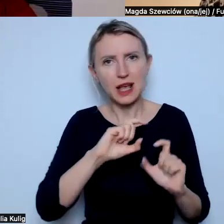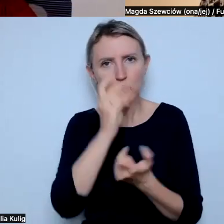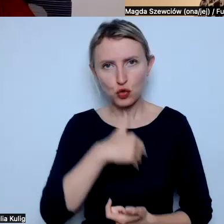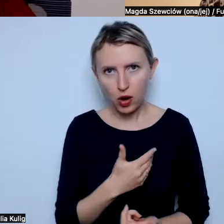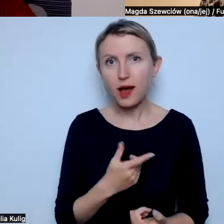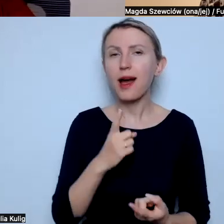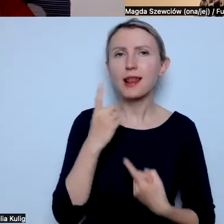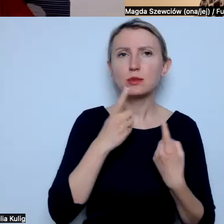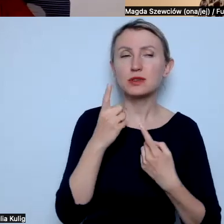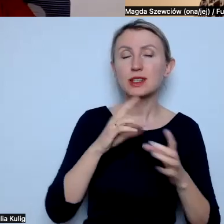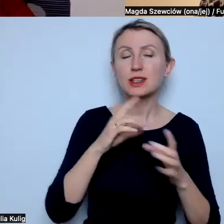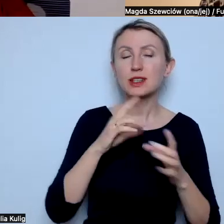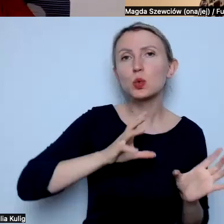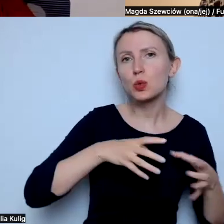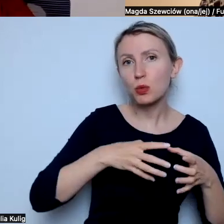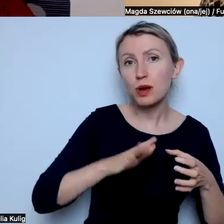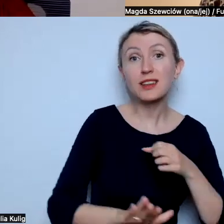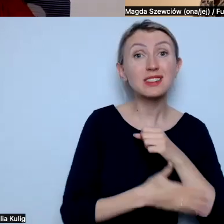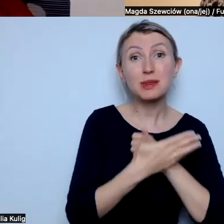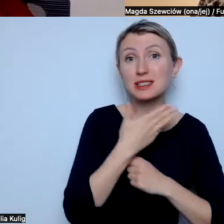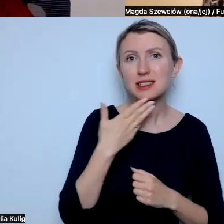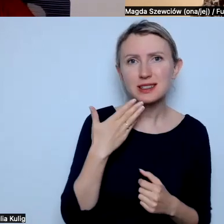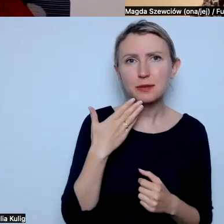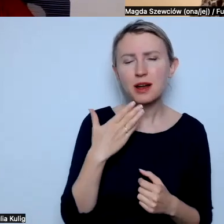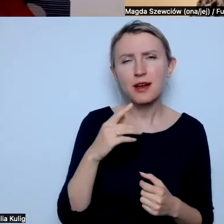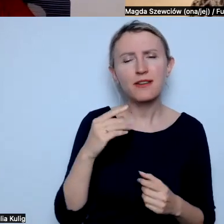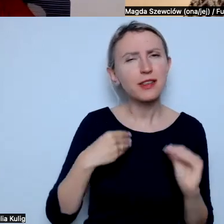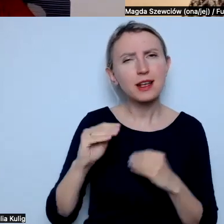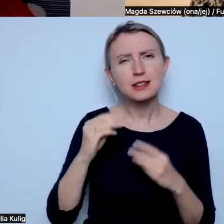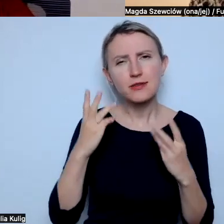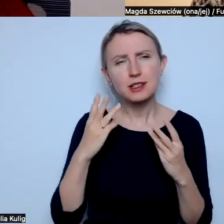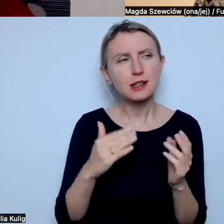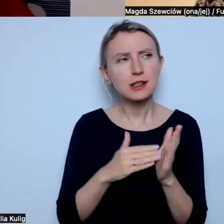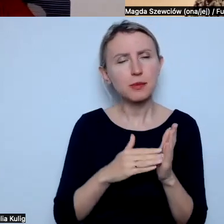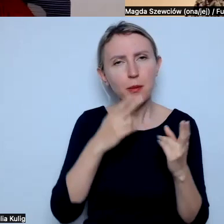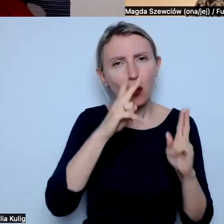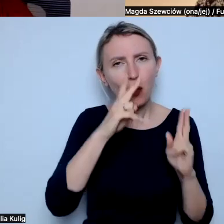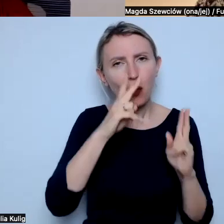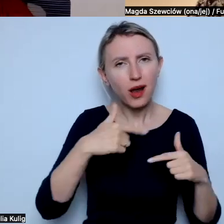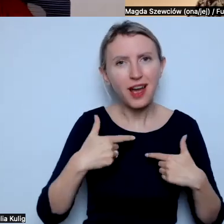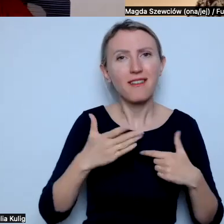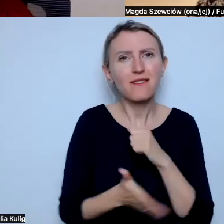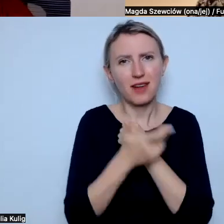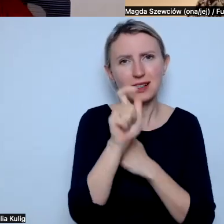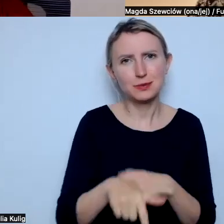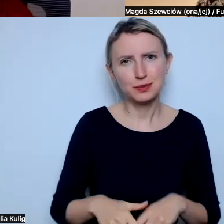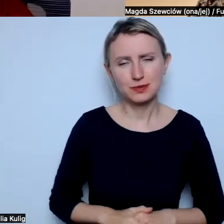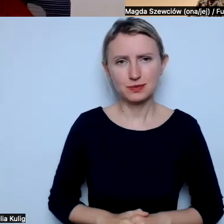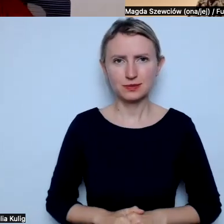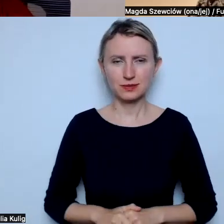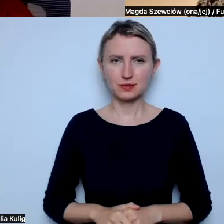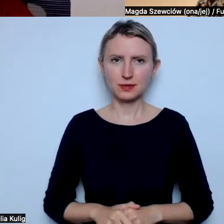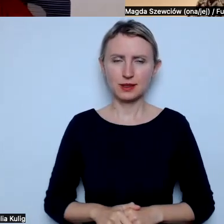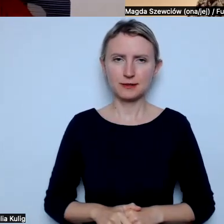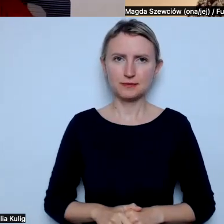w takich grupach, gdzie tego wsparcia nie ma, jeszcze ważniejsze jest to, żebyśmy były, osoby sojusznicze, żebyśmy